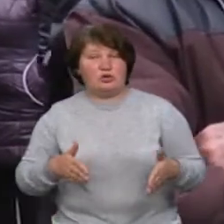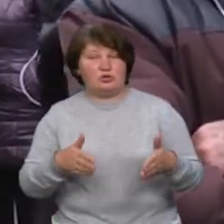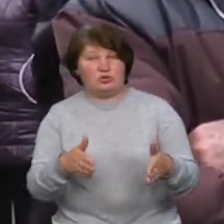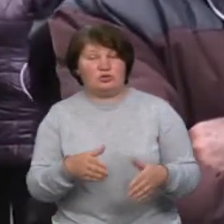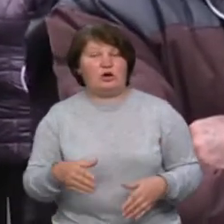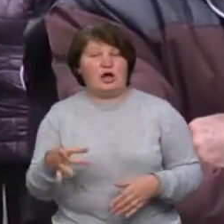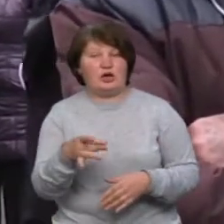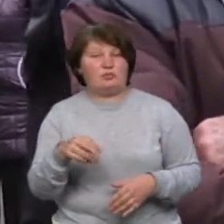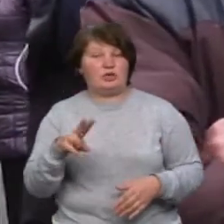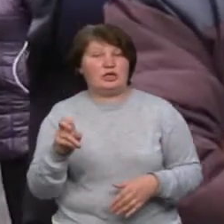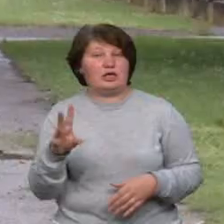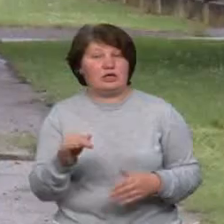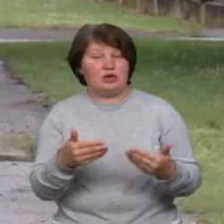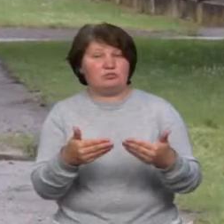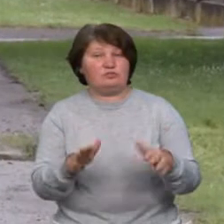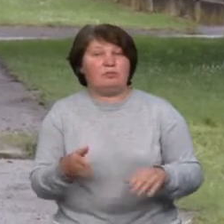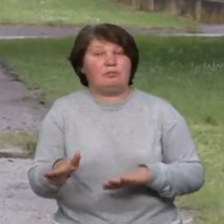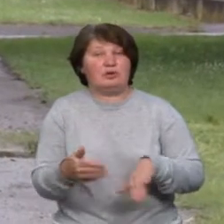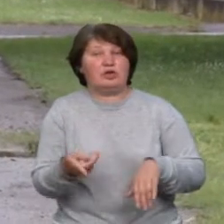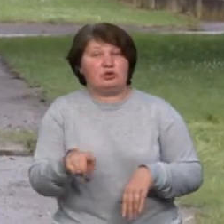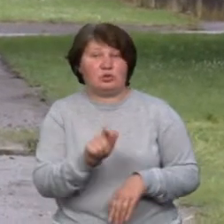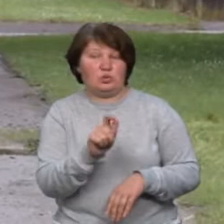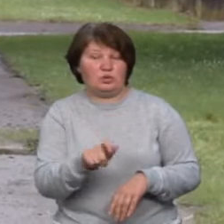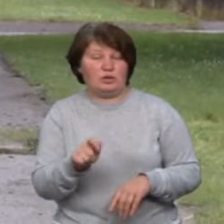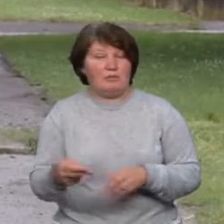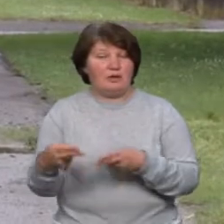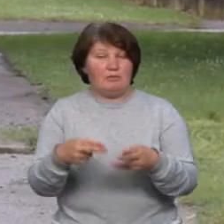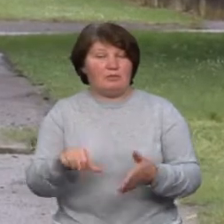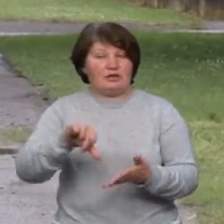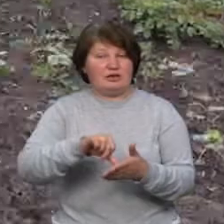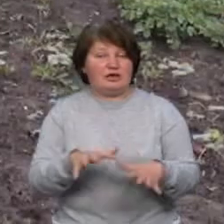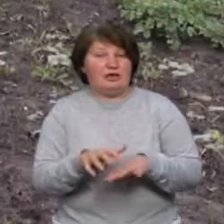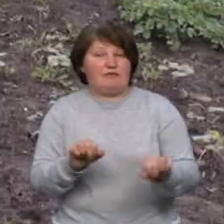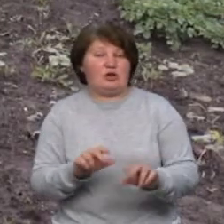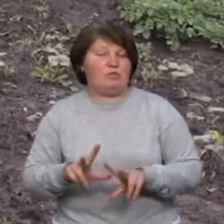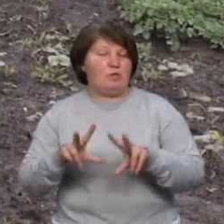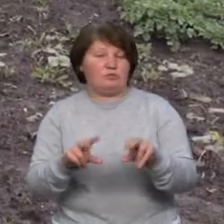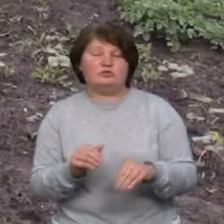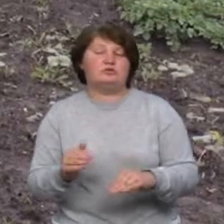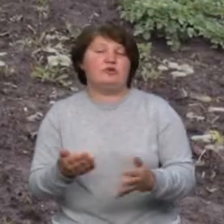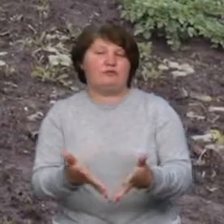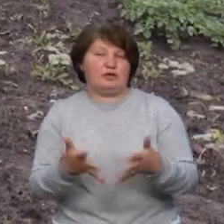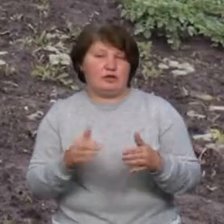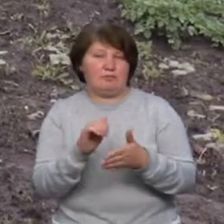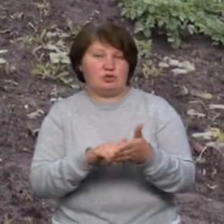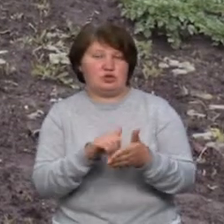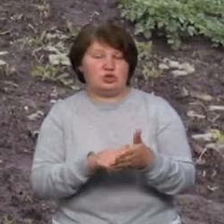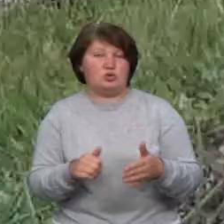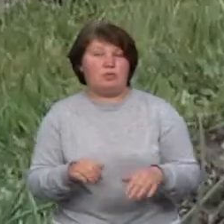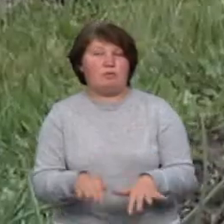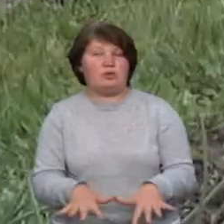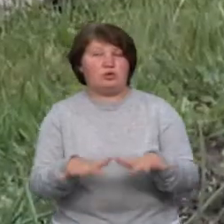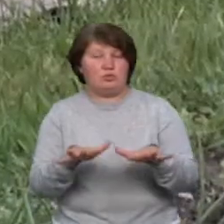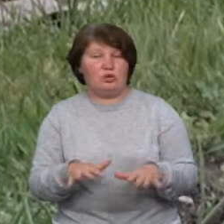Підгірки. Шлях розблокували після того, як до людей приїхали представники влади і пообіцяли з'ясувати причину підтоплень. Влада обіцянку не